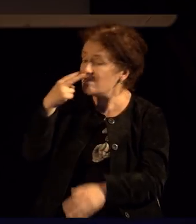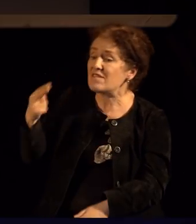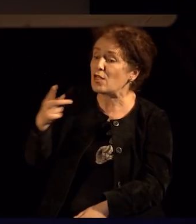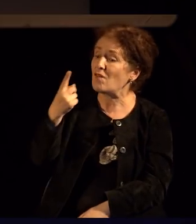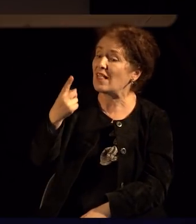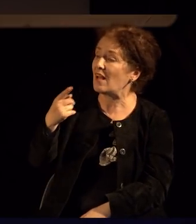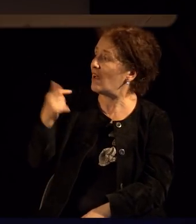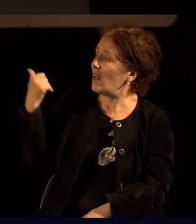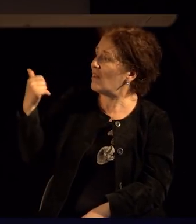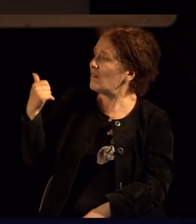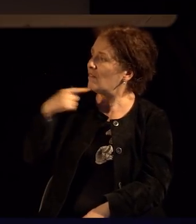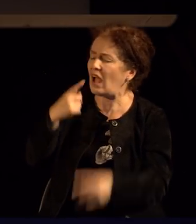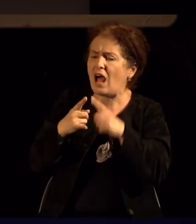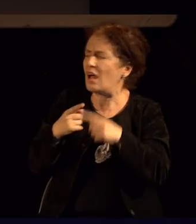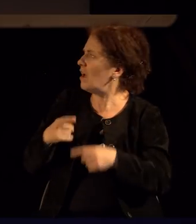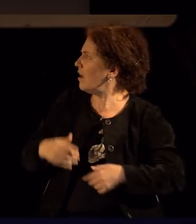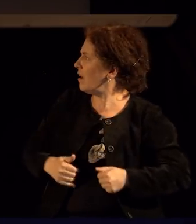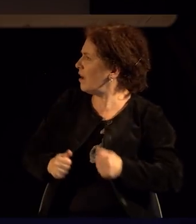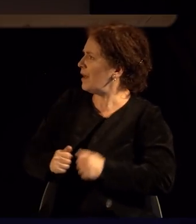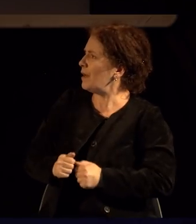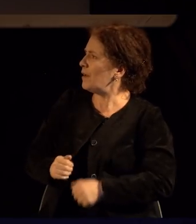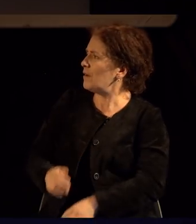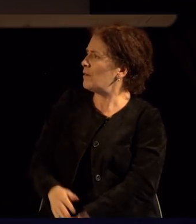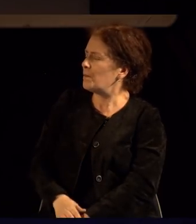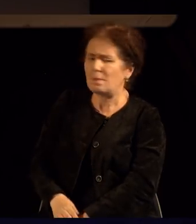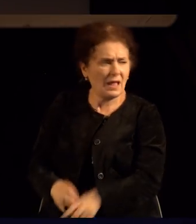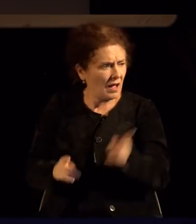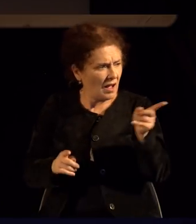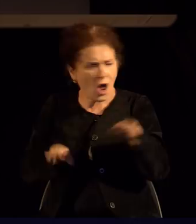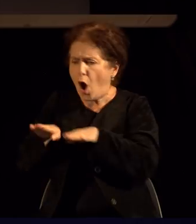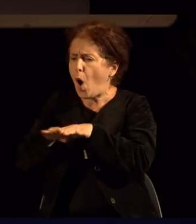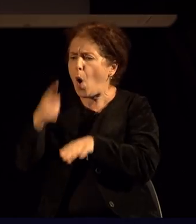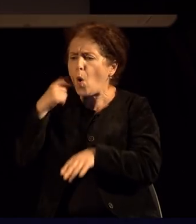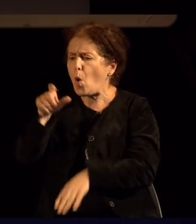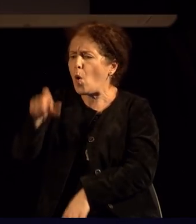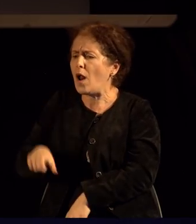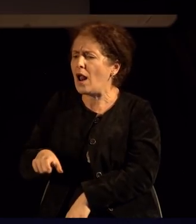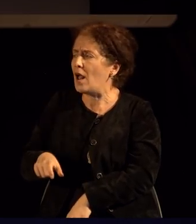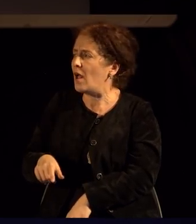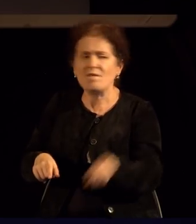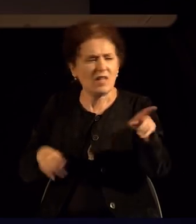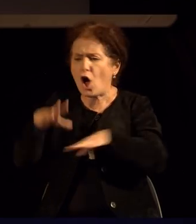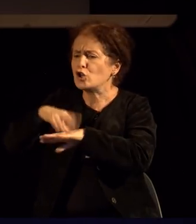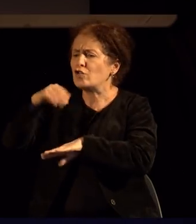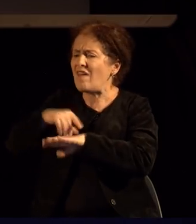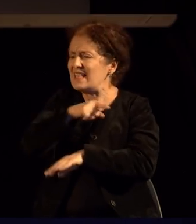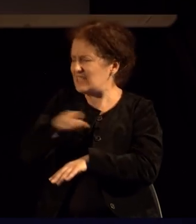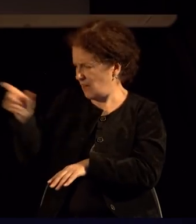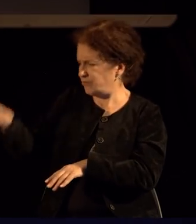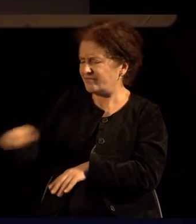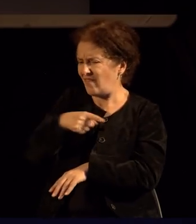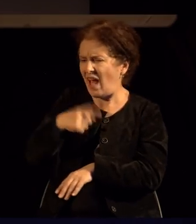тантра беше ставено колегата од шведска ли од каде беше?